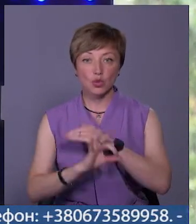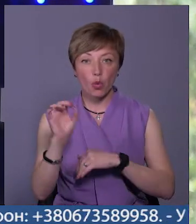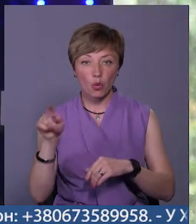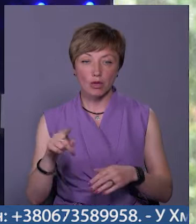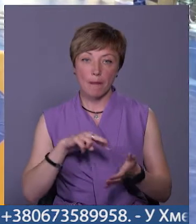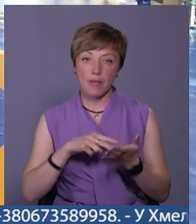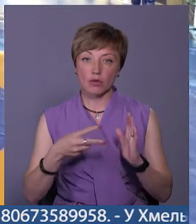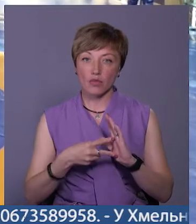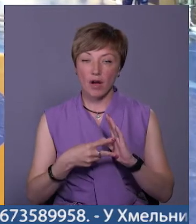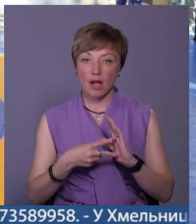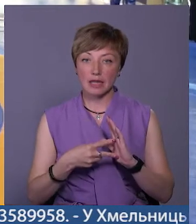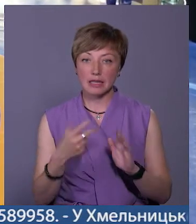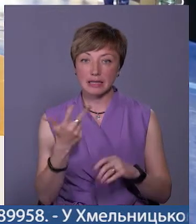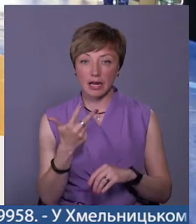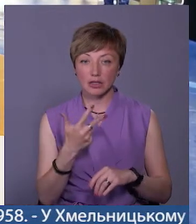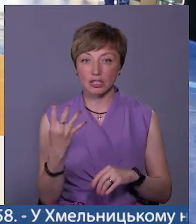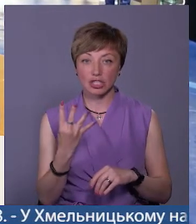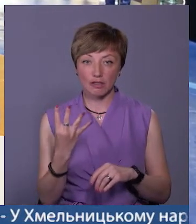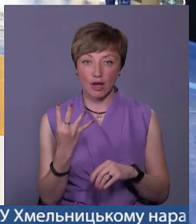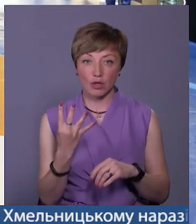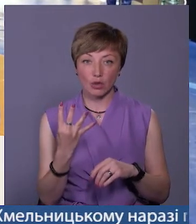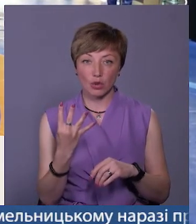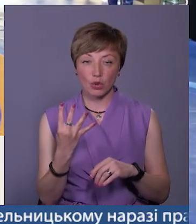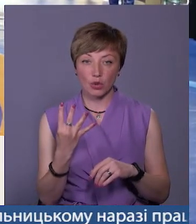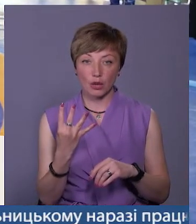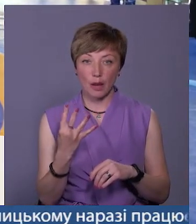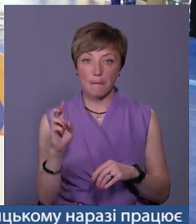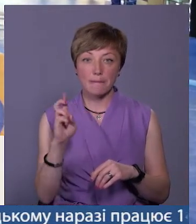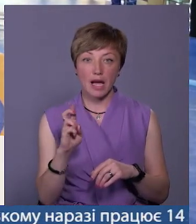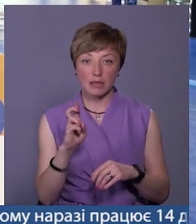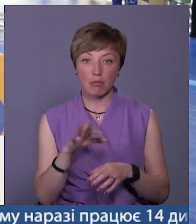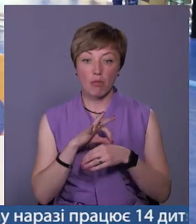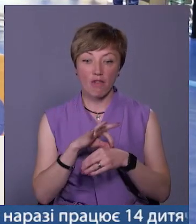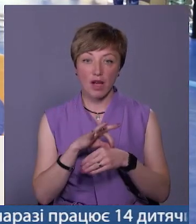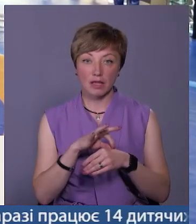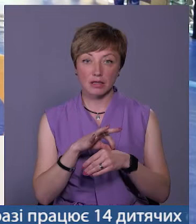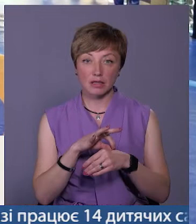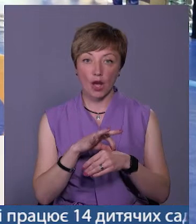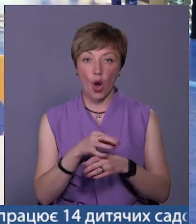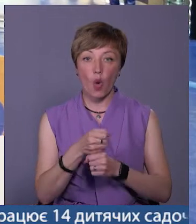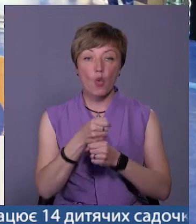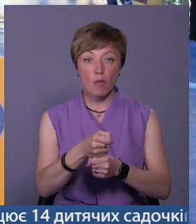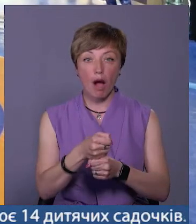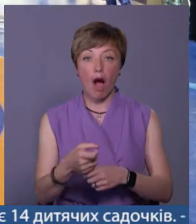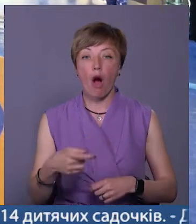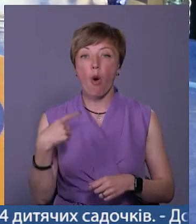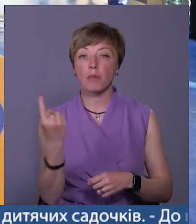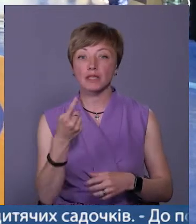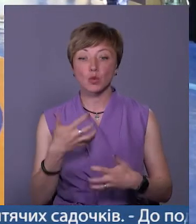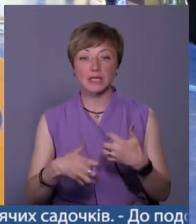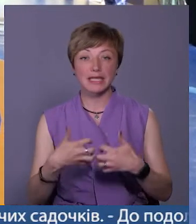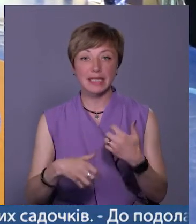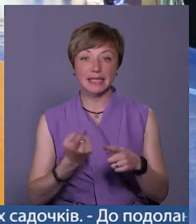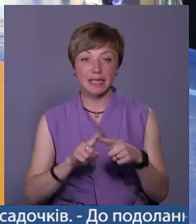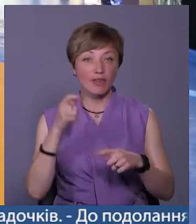планували 3-4 березня проведення кубка обласного серед